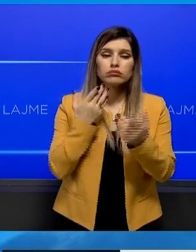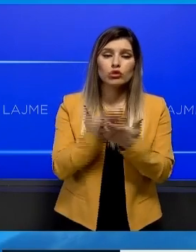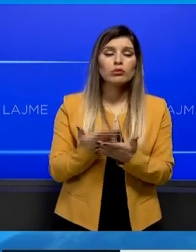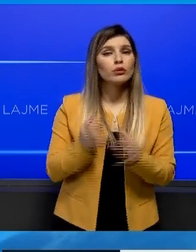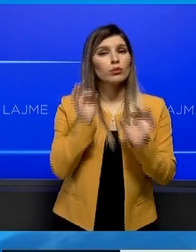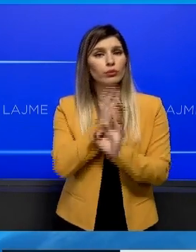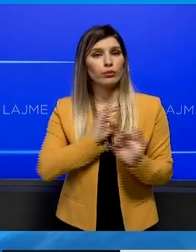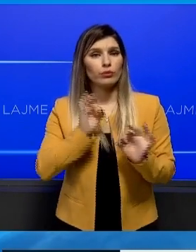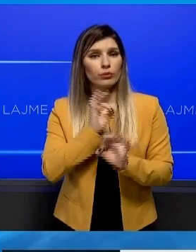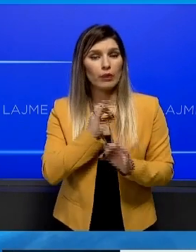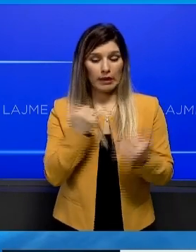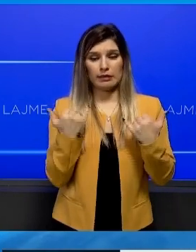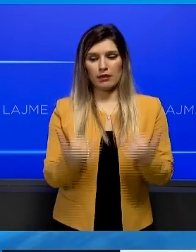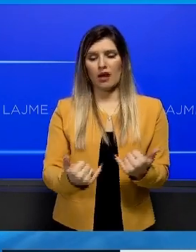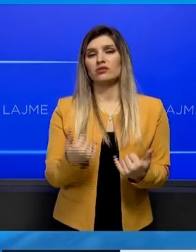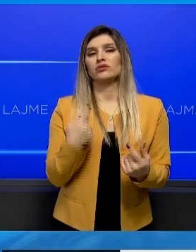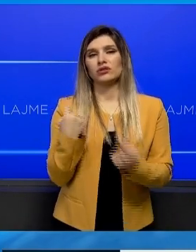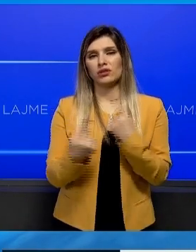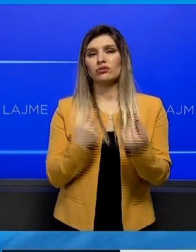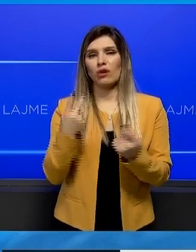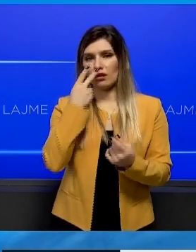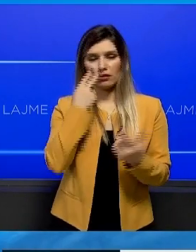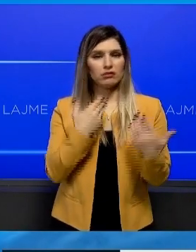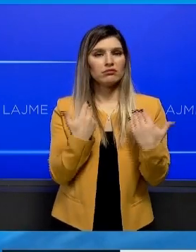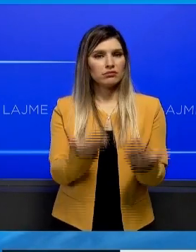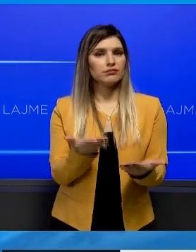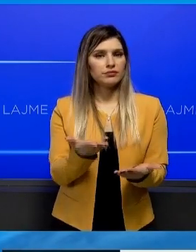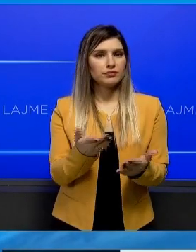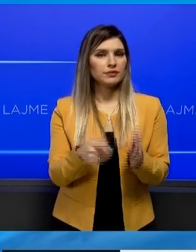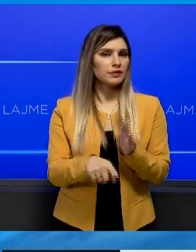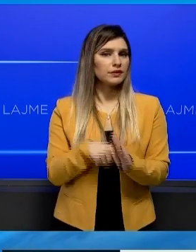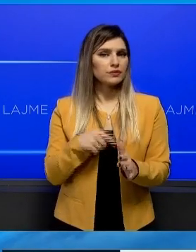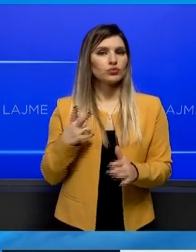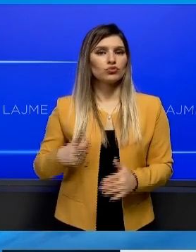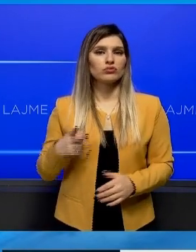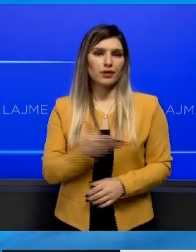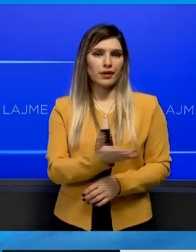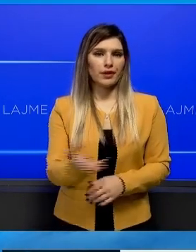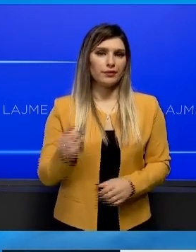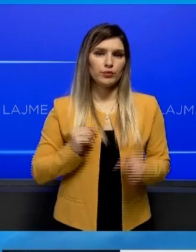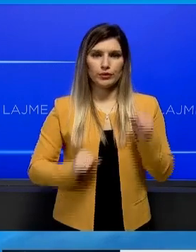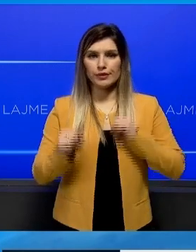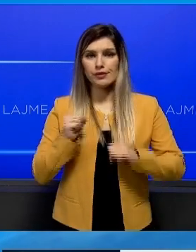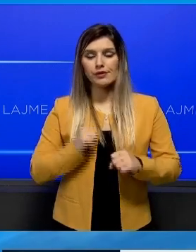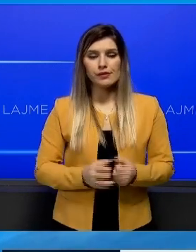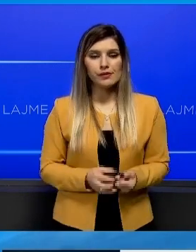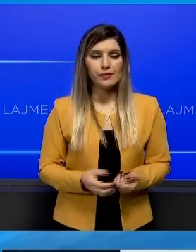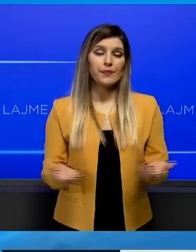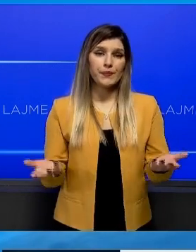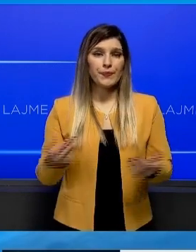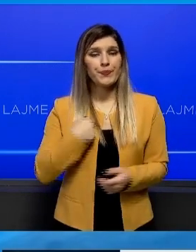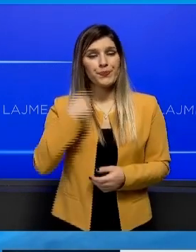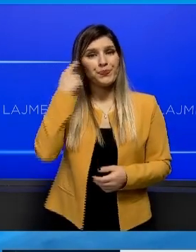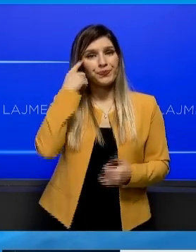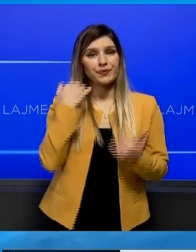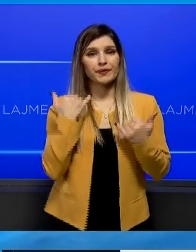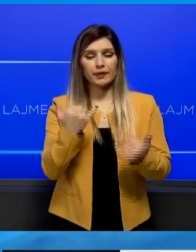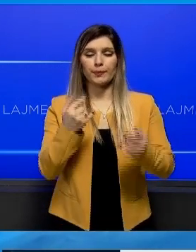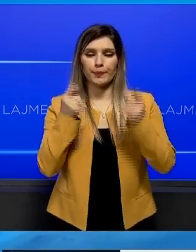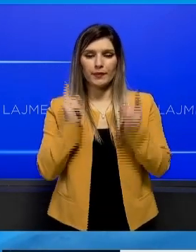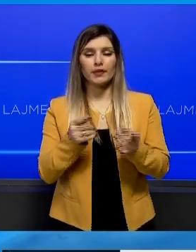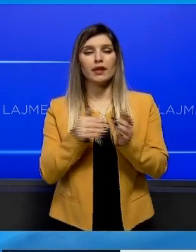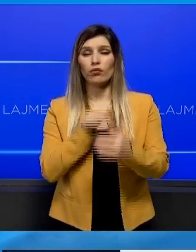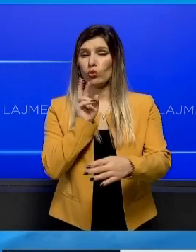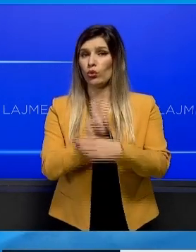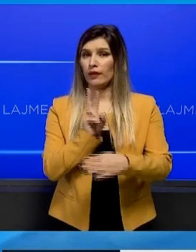dupejozitet, sot gjemi këtu ku vërtejtë që të artë janë duke u balafachua më gjitha këto sfida, por besoj që është koha kur duhet të